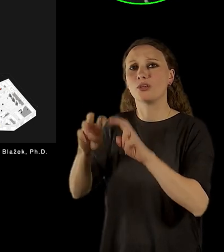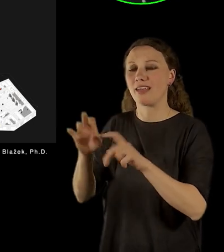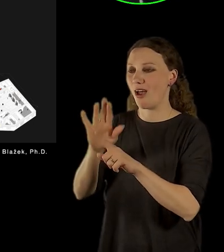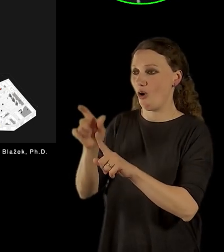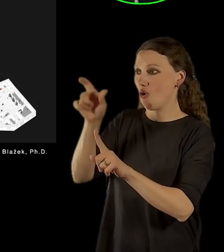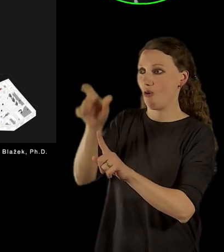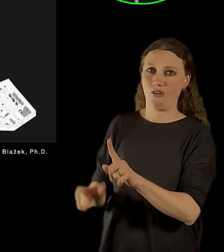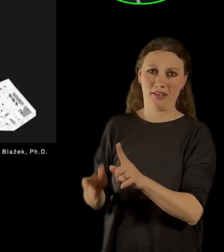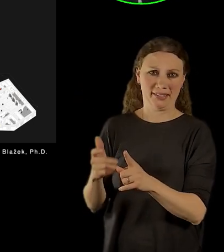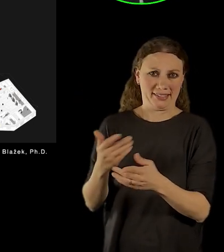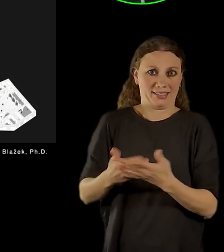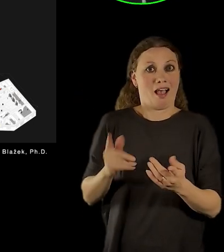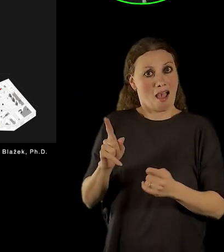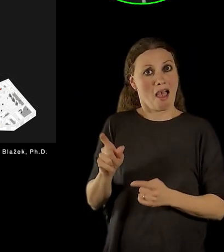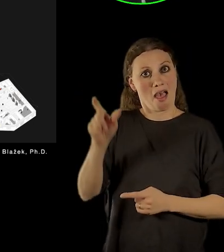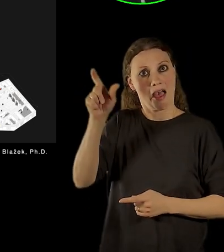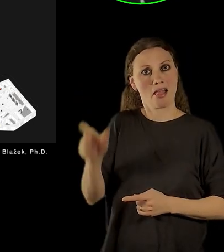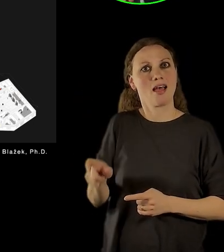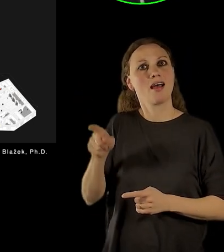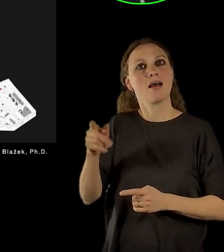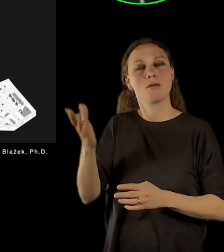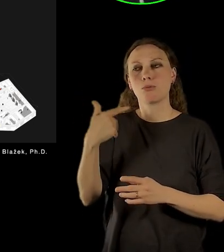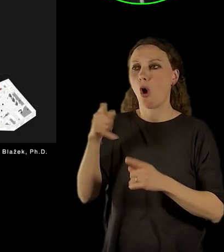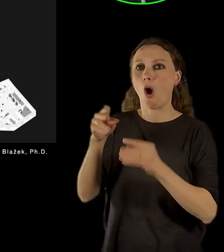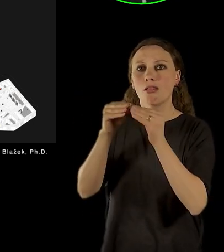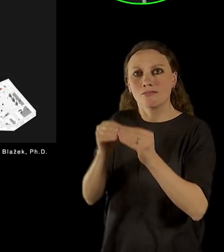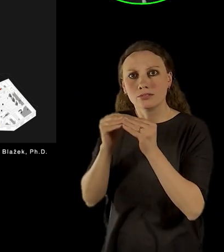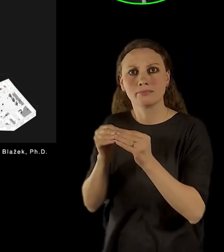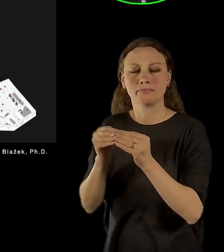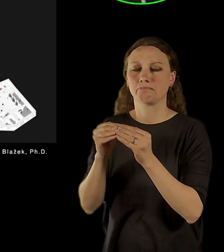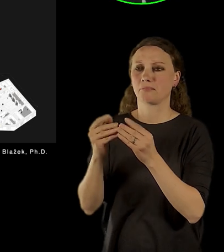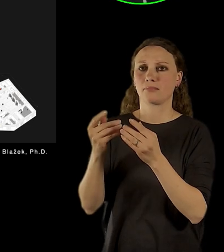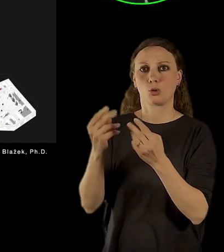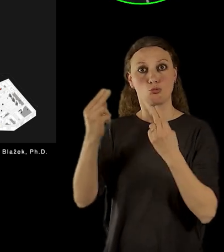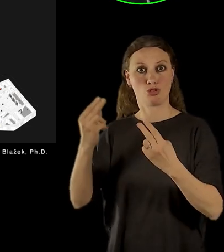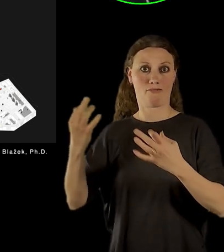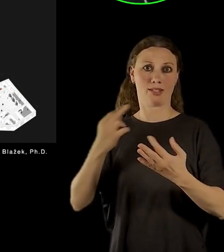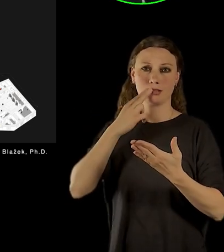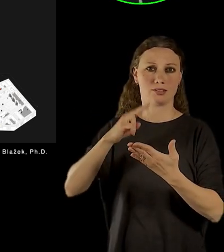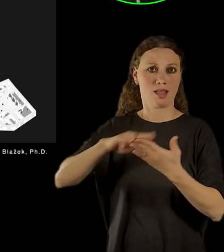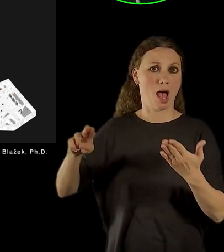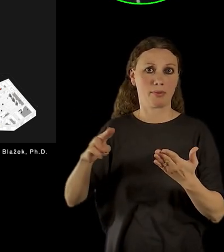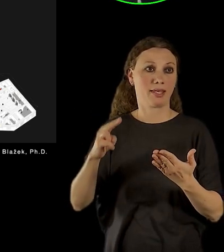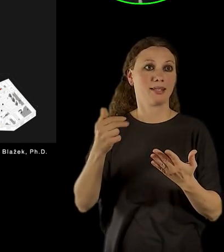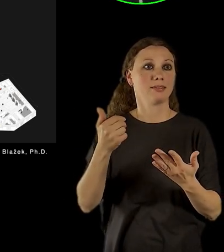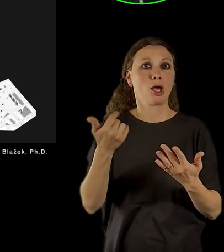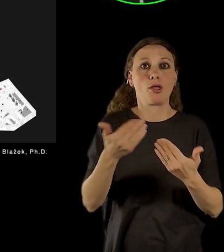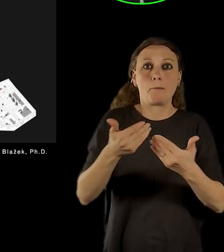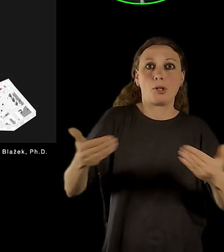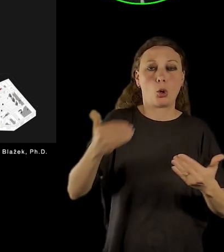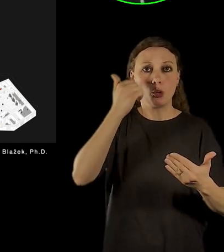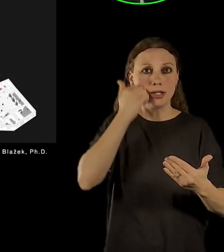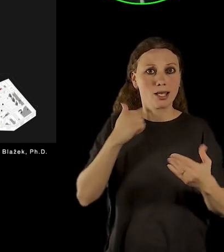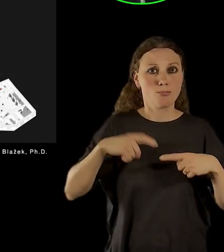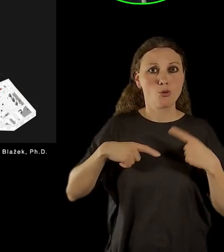přitom vlastně vytvářel předměty, které se dotýkaly života miliony lidí. Připomněl bych, že